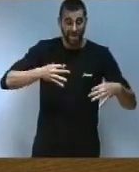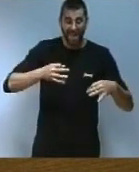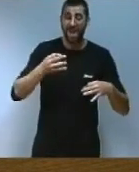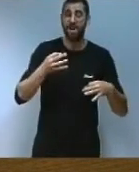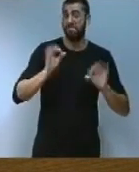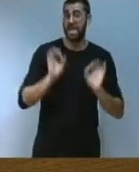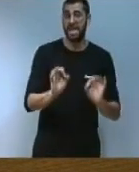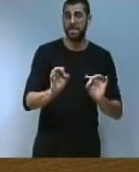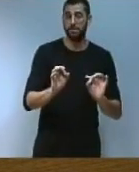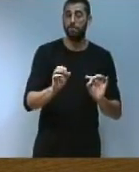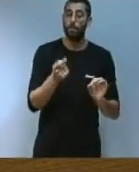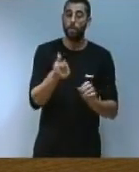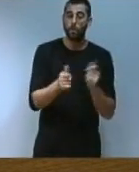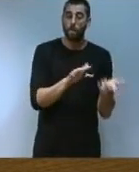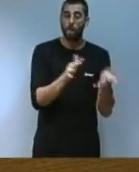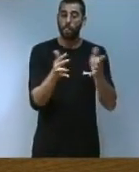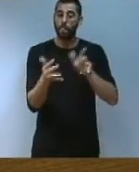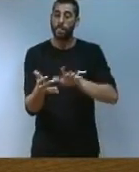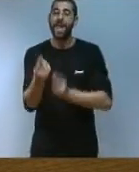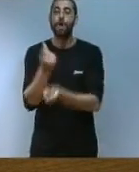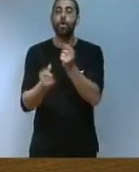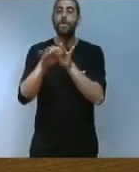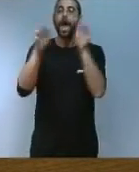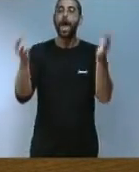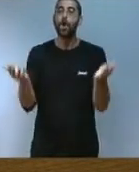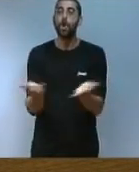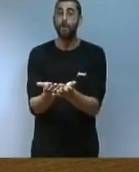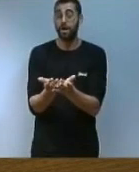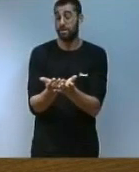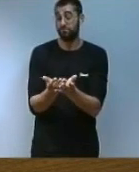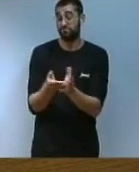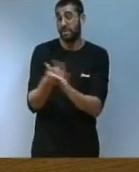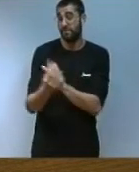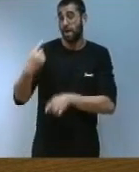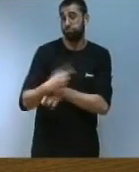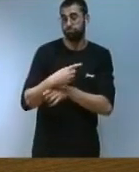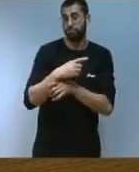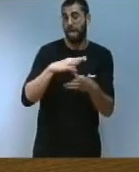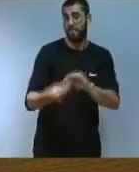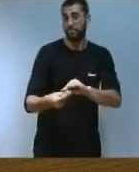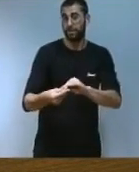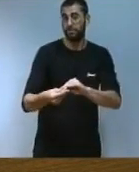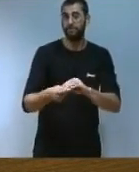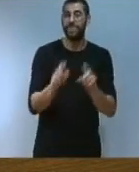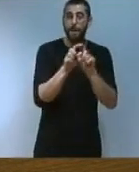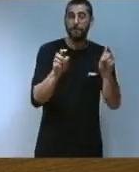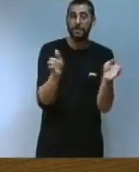que haurem d'anar adequant a una economia globalitzada que d'alguna manera ens obliga a adaptar-nos. Les primers conformen el